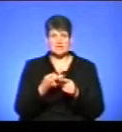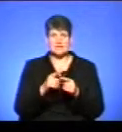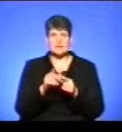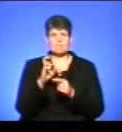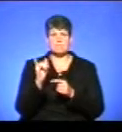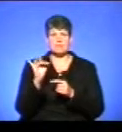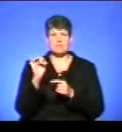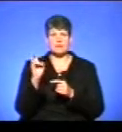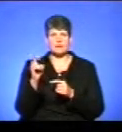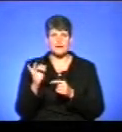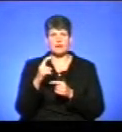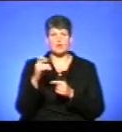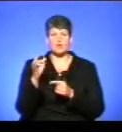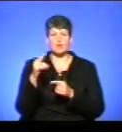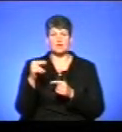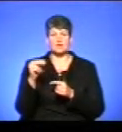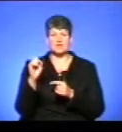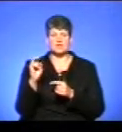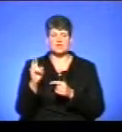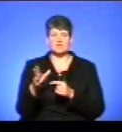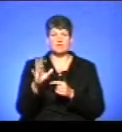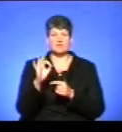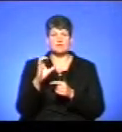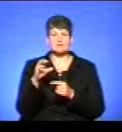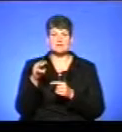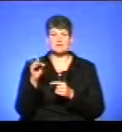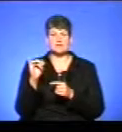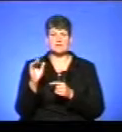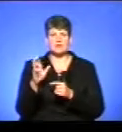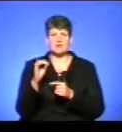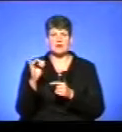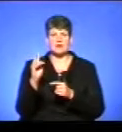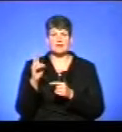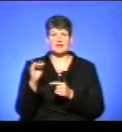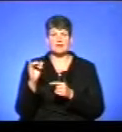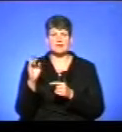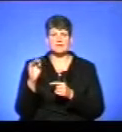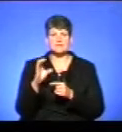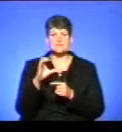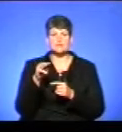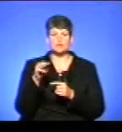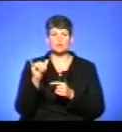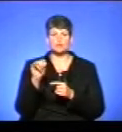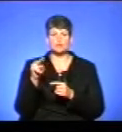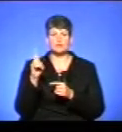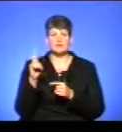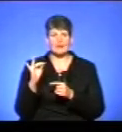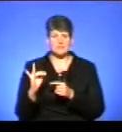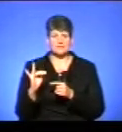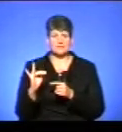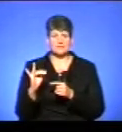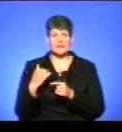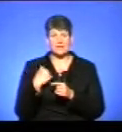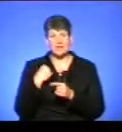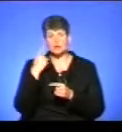бірки, ходачків, острів, байківці, петрики, ступки. І я